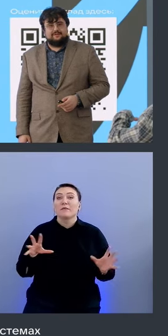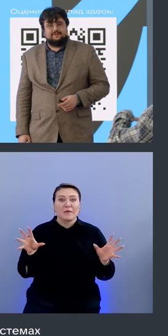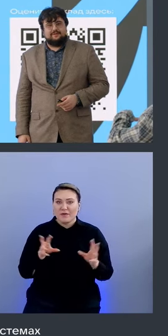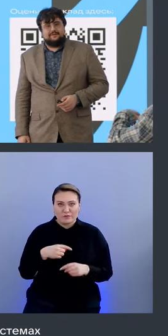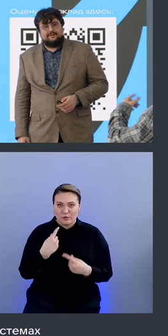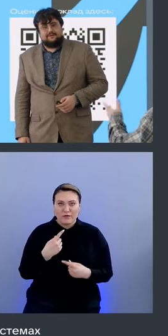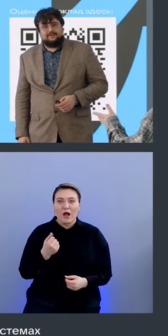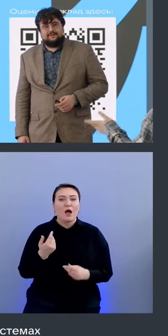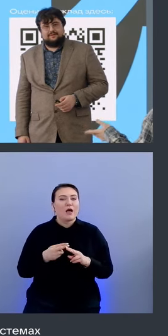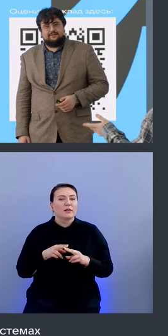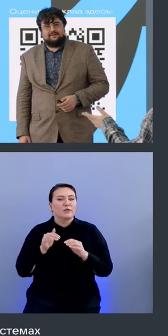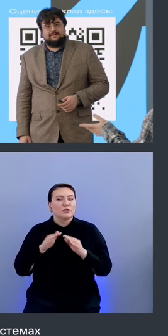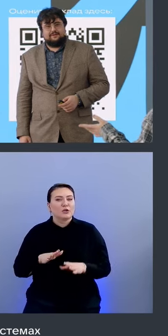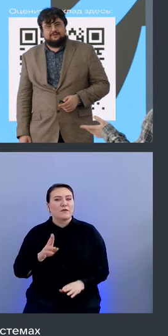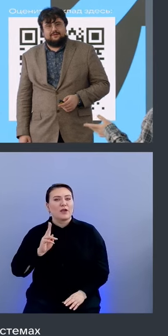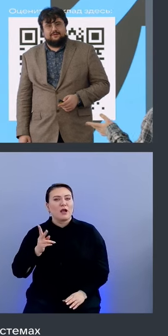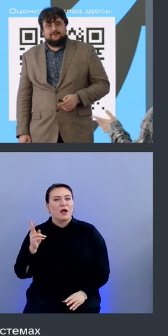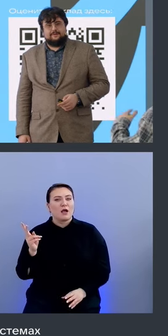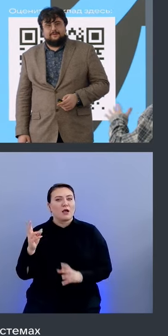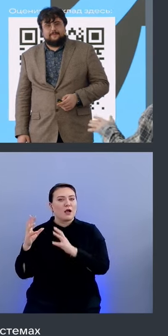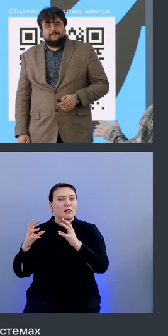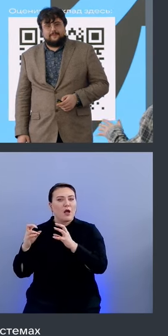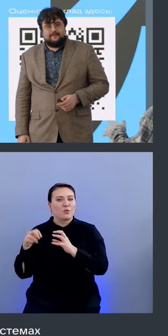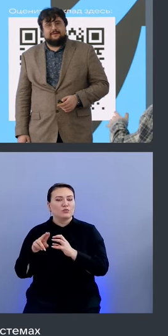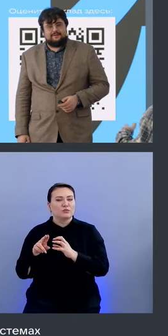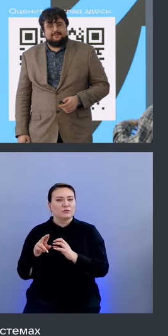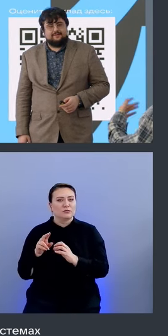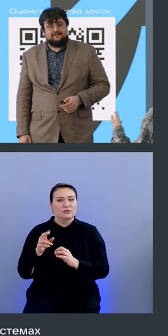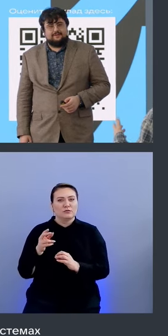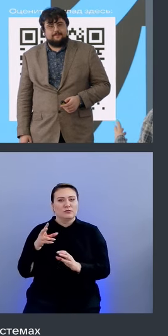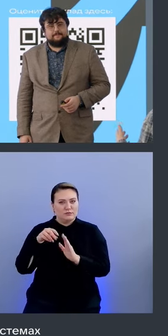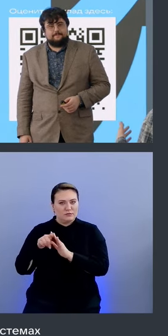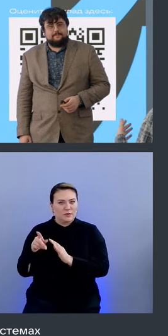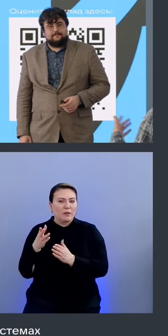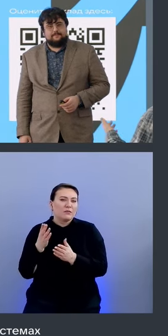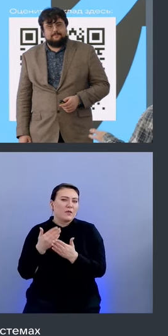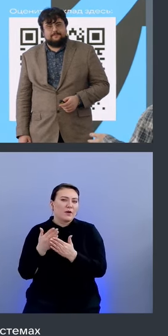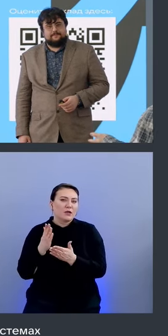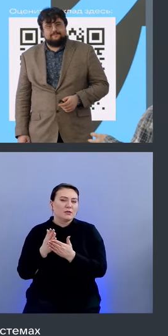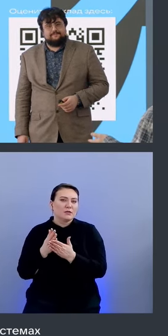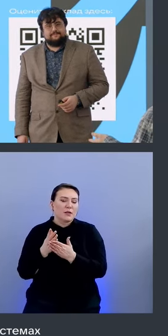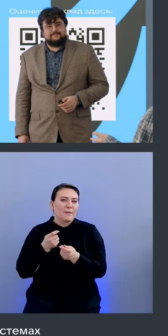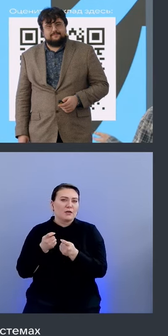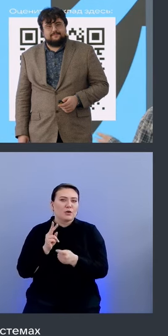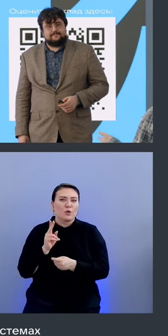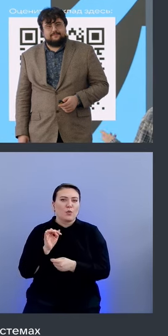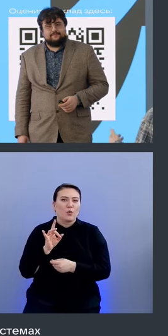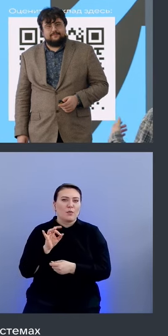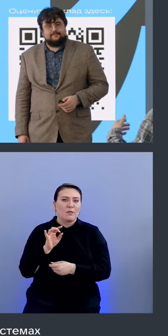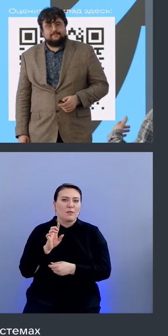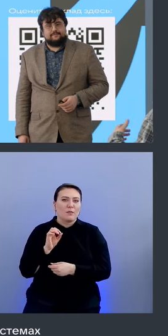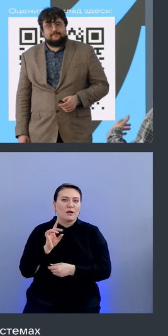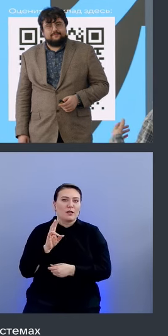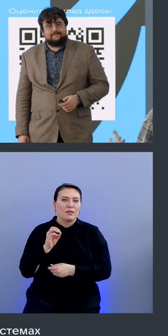решение ну вот как клауд наверняка соль я не знаю про продукт наверняка там есть менеджер кубернетис и